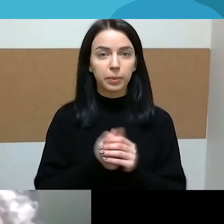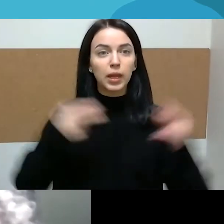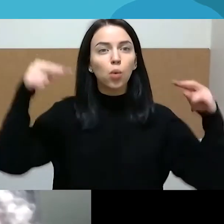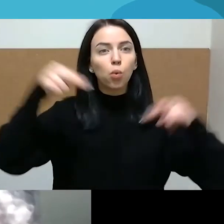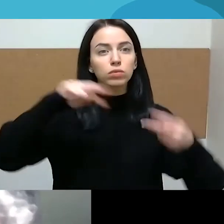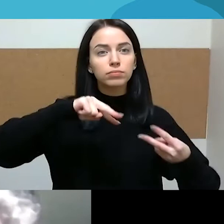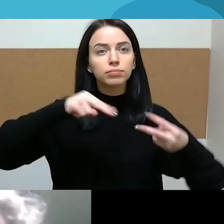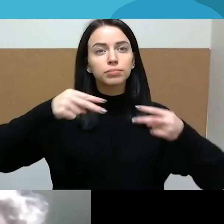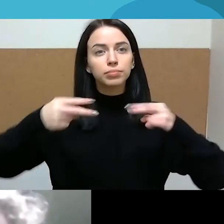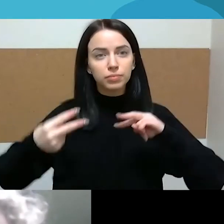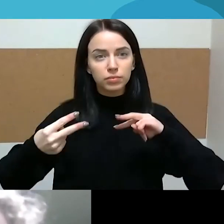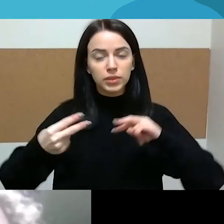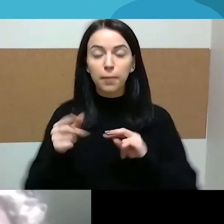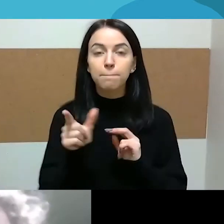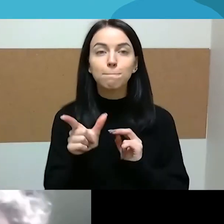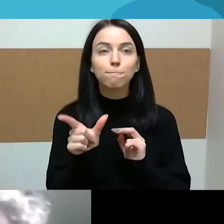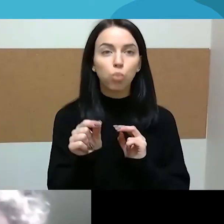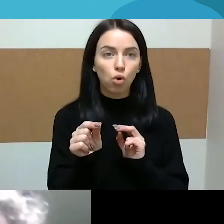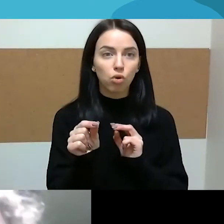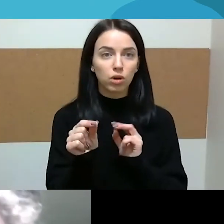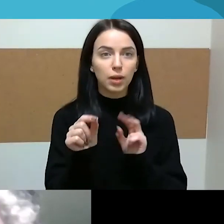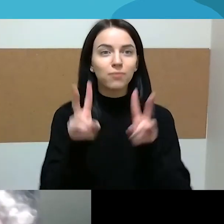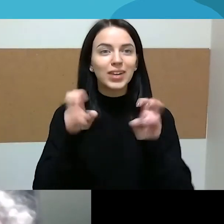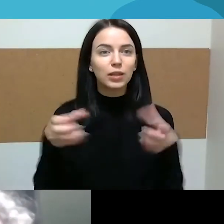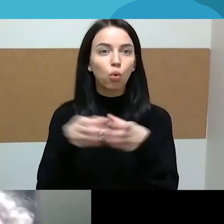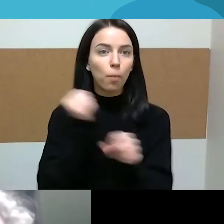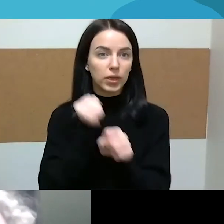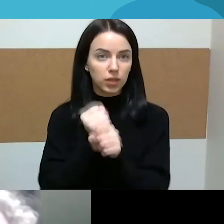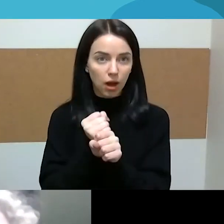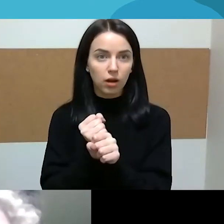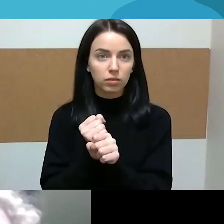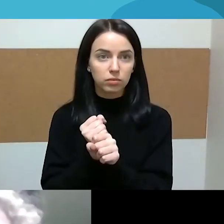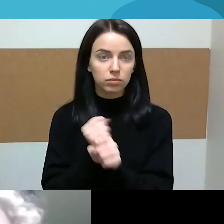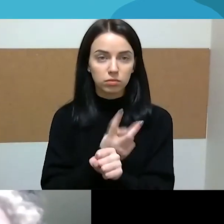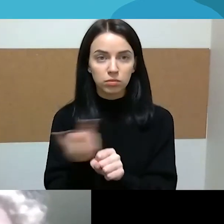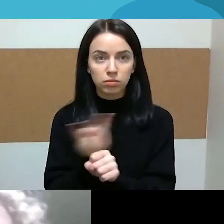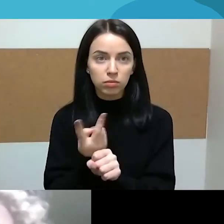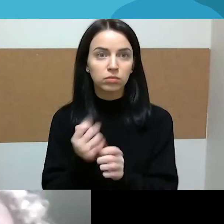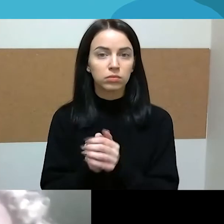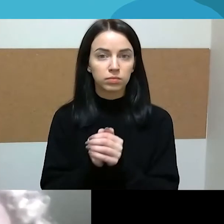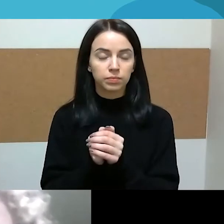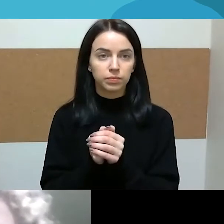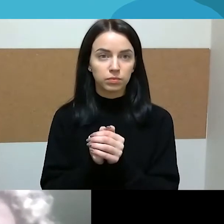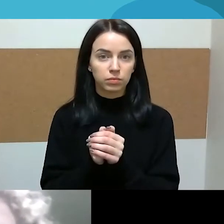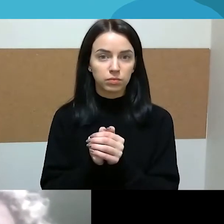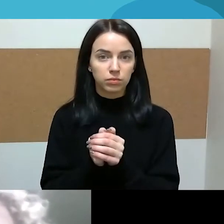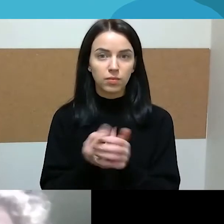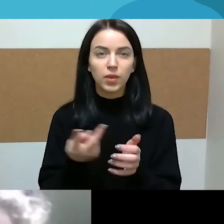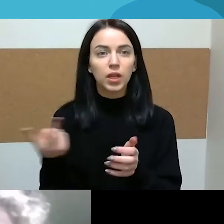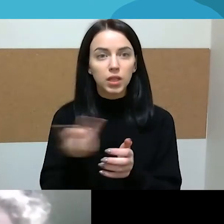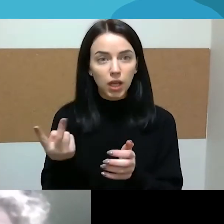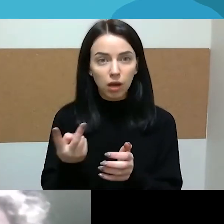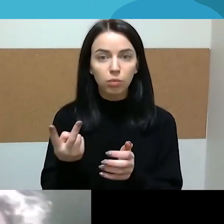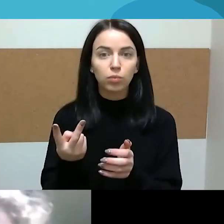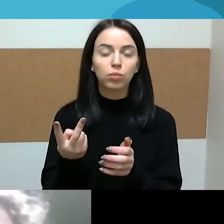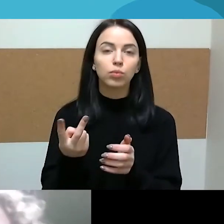poroje gyvenimas tai yra partnerystė, tai yra komandinis darbas. Tai yra tai, kad, nu, dažniausiai būdų partneriai turi rūpintis ir